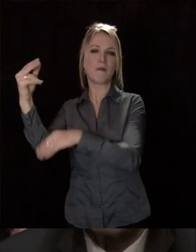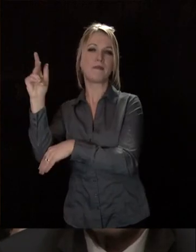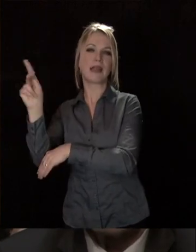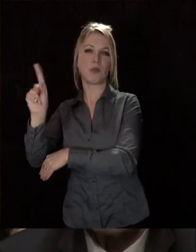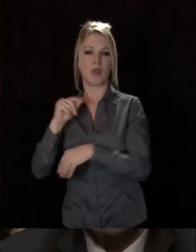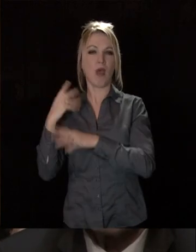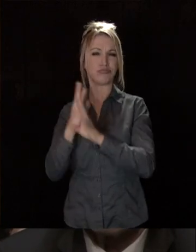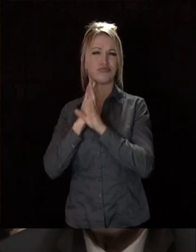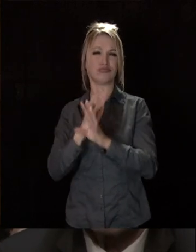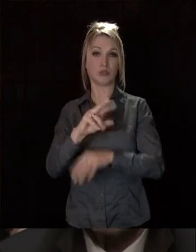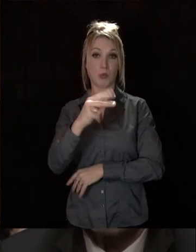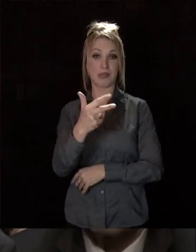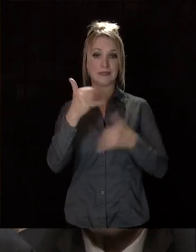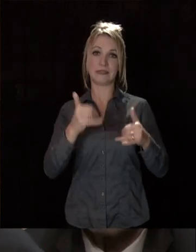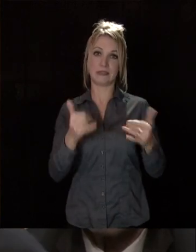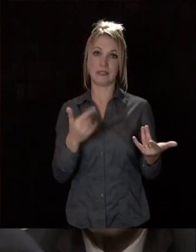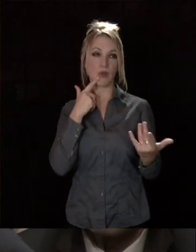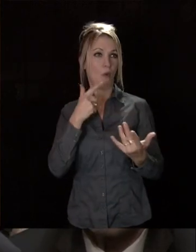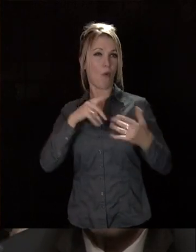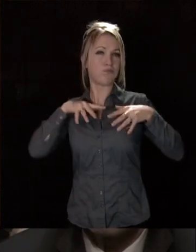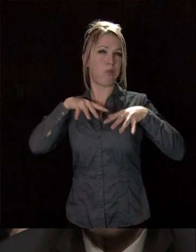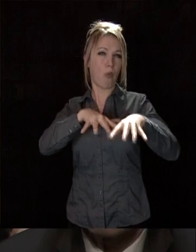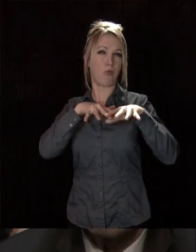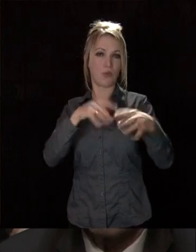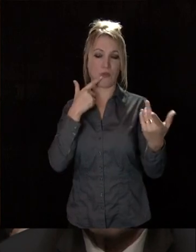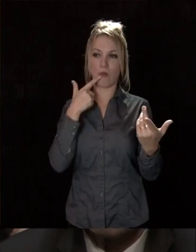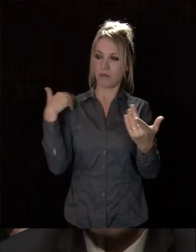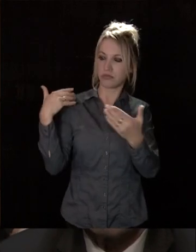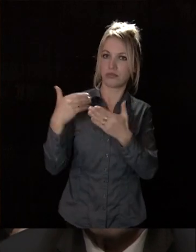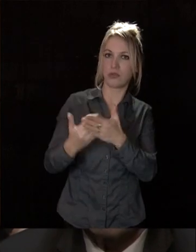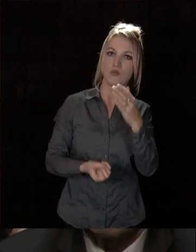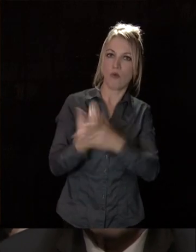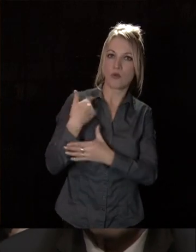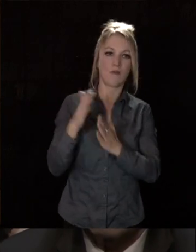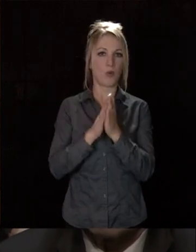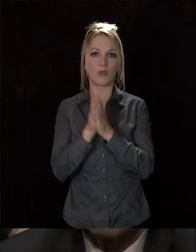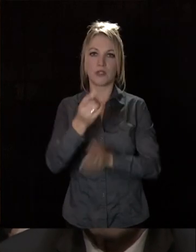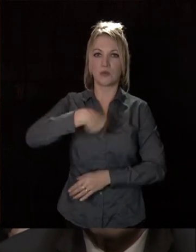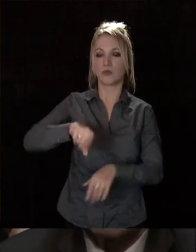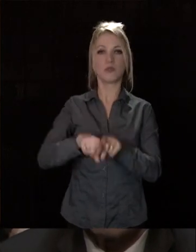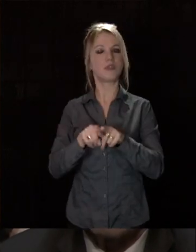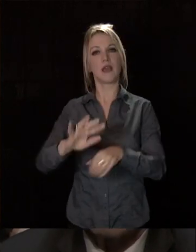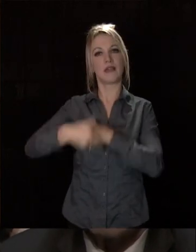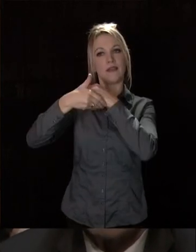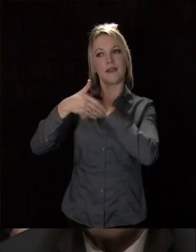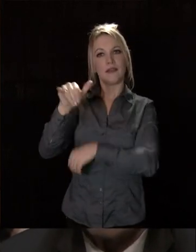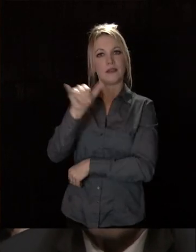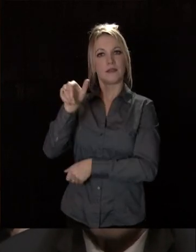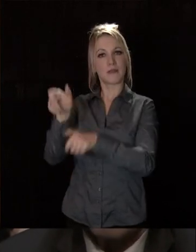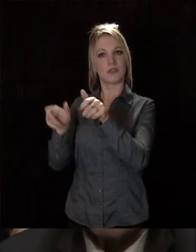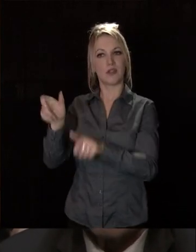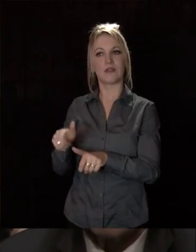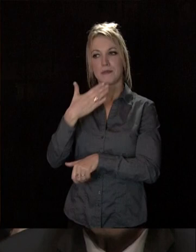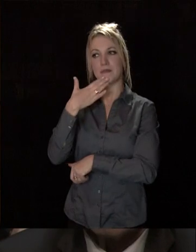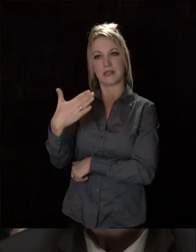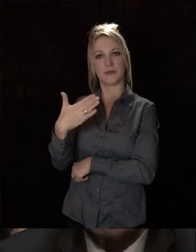fréquentation. Chacun ici peut mesurer le chemin parcouru par notre volonté, mais aussi grâce à l'appui que nous ont apporté, et je les